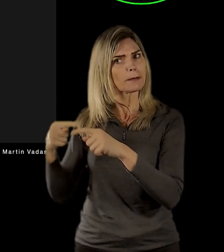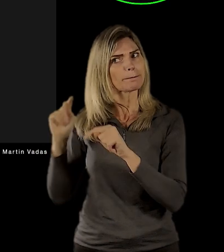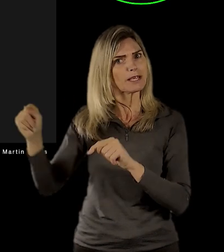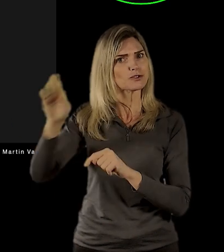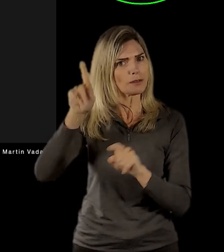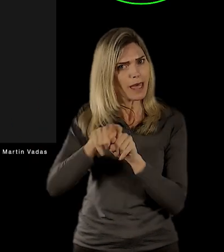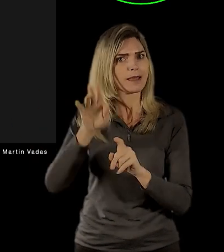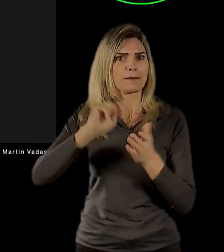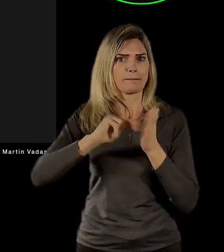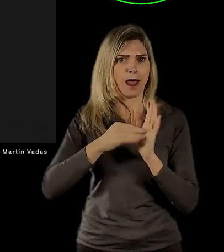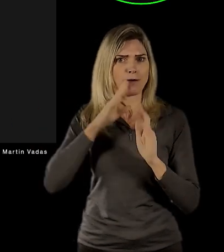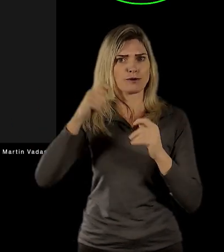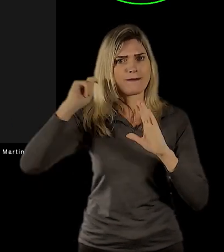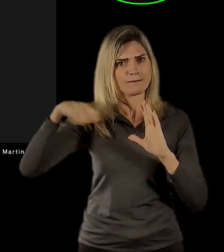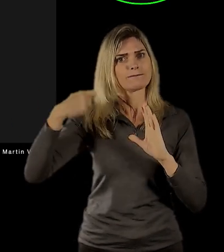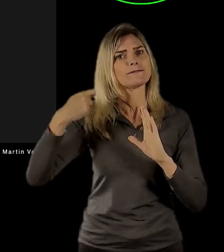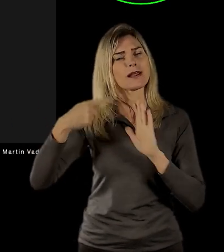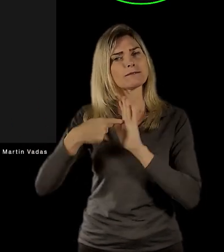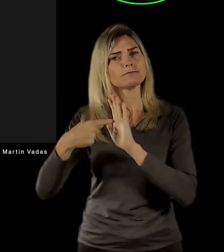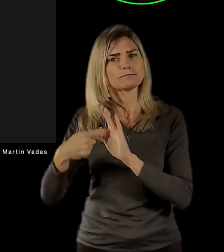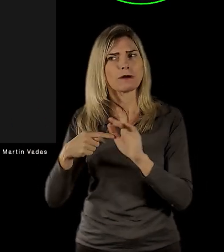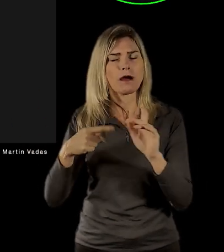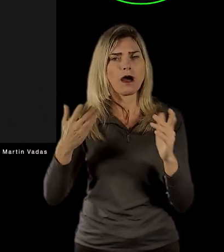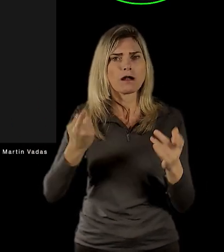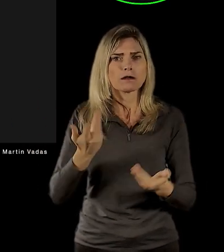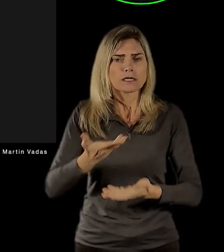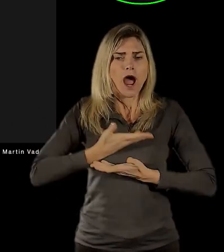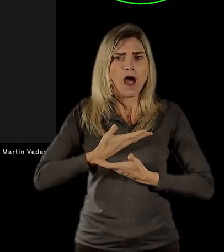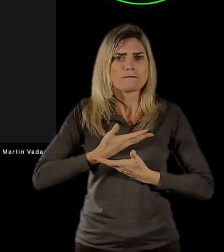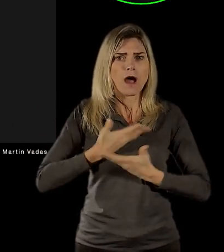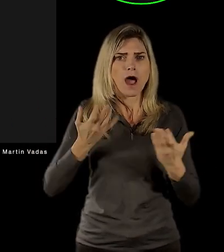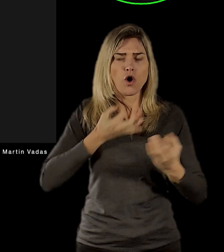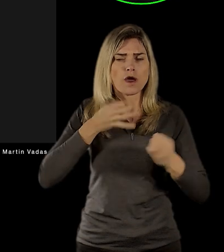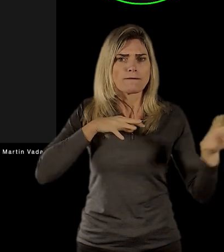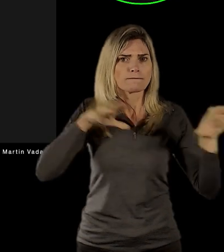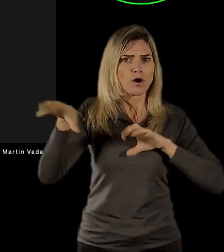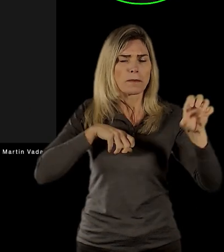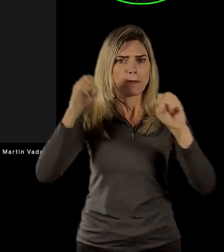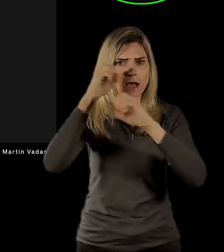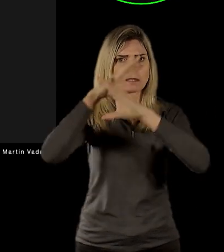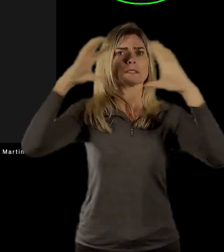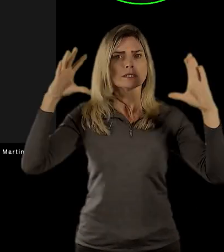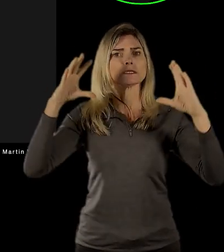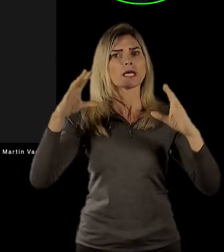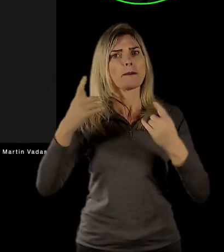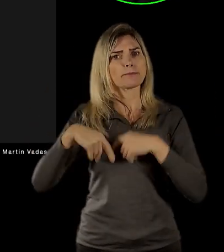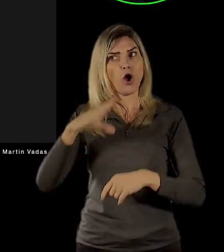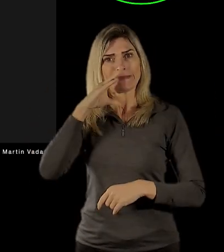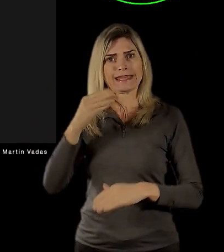Takže v krátkosti jenom asi takhle a držím palce, ať se nám to podaří. Děkuju.